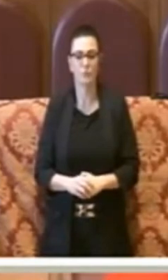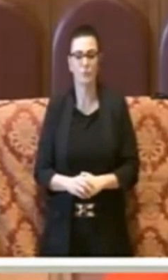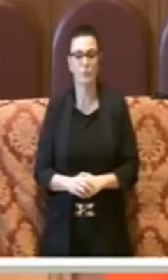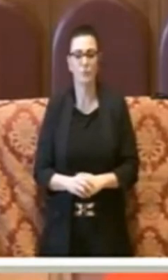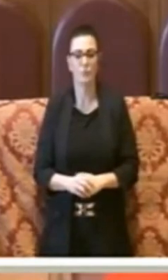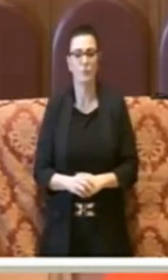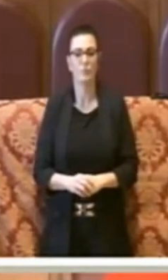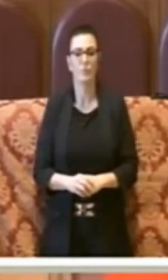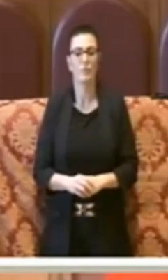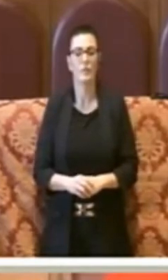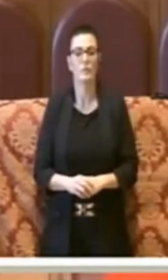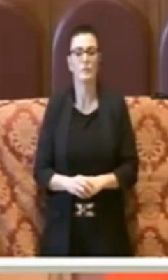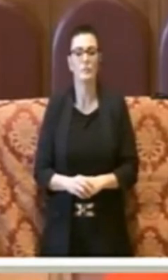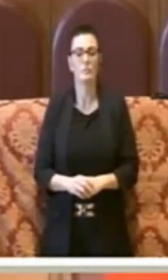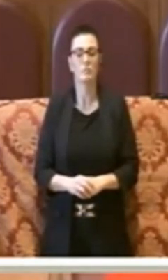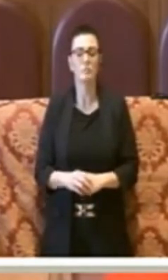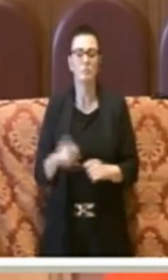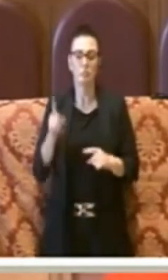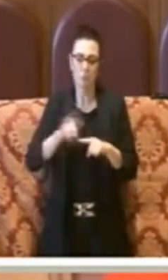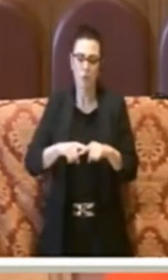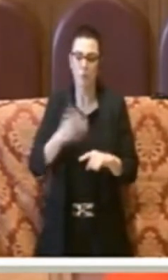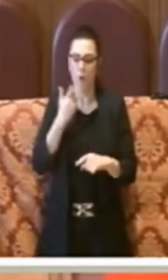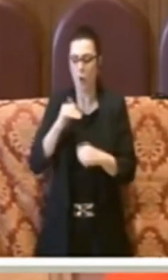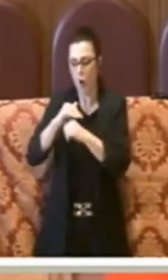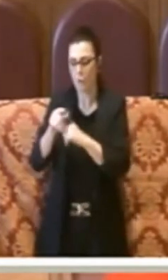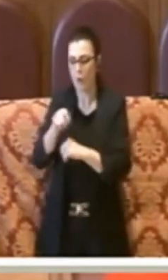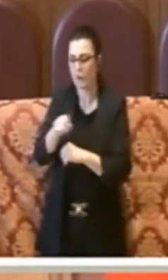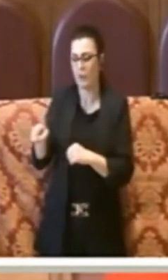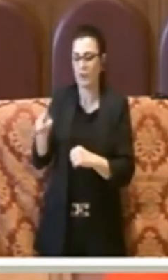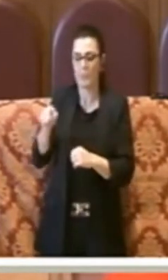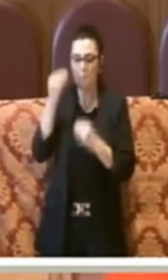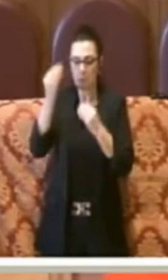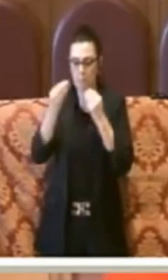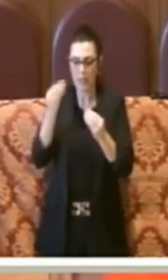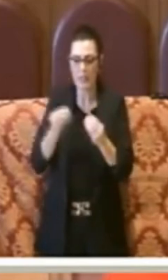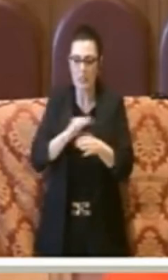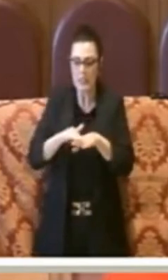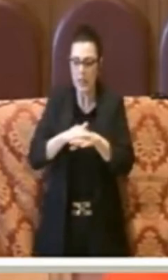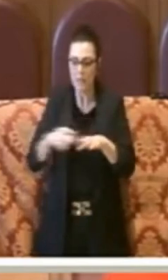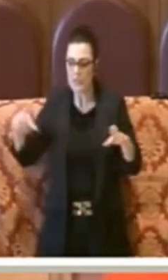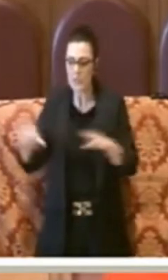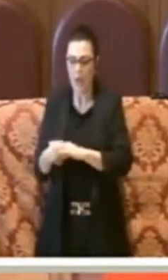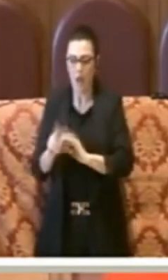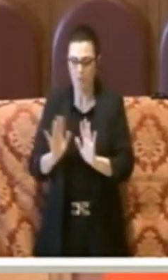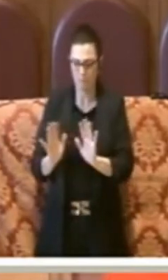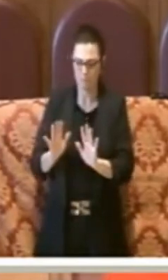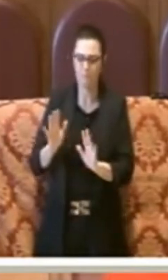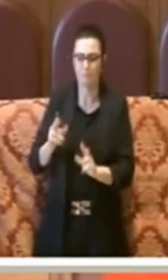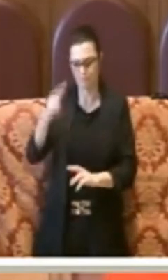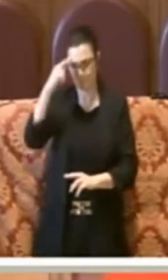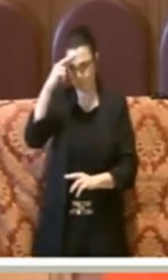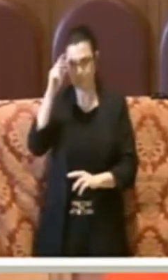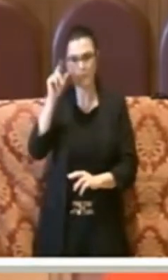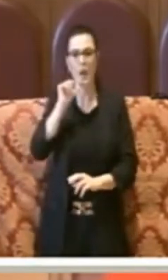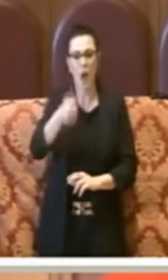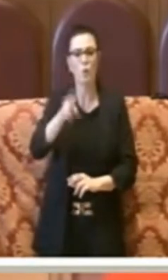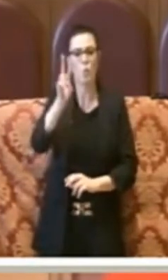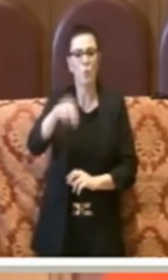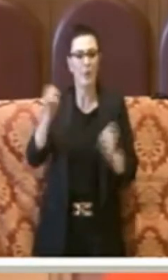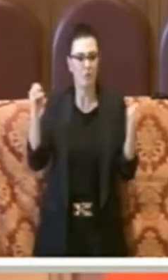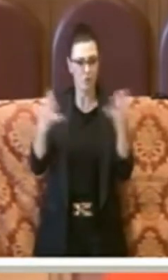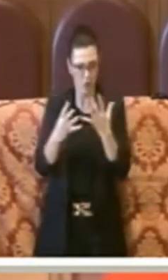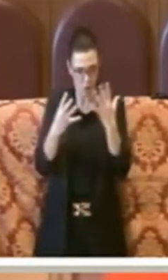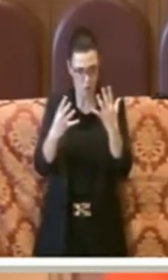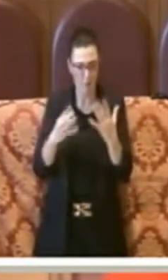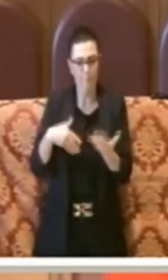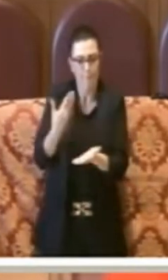immaginato di vedere tagliati i servizi sociali, ricordo che nel 2019 la proposta iniziale, quindi quella a bilancio per il